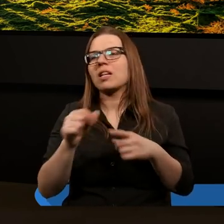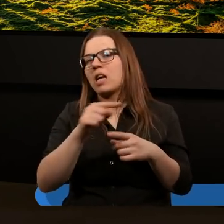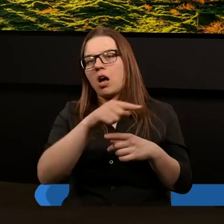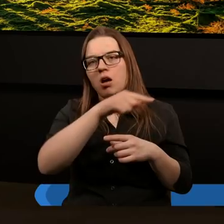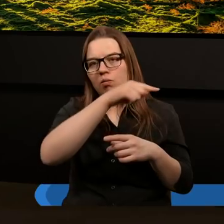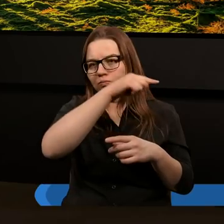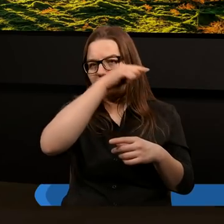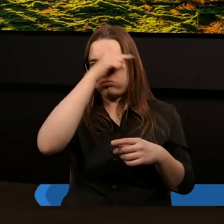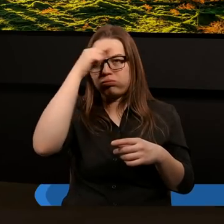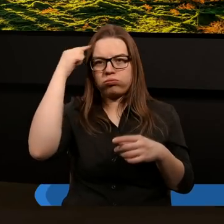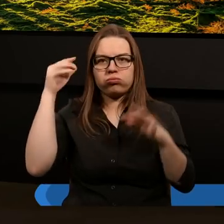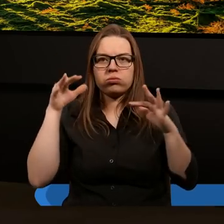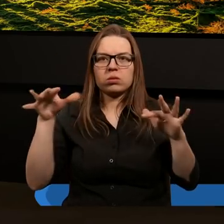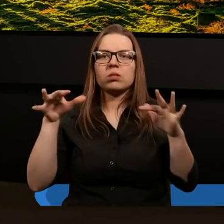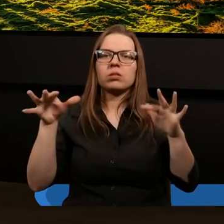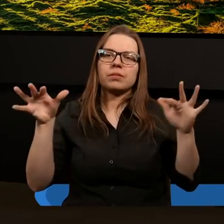po to.